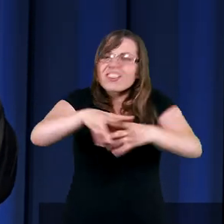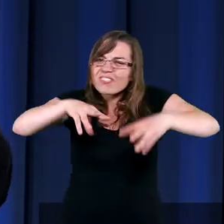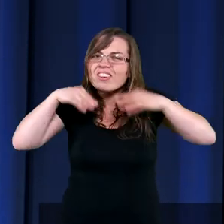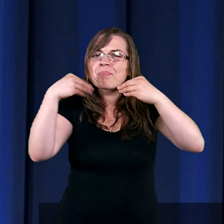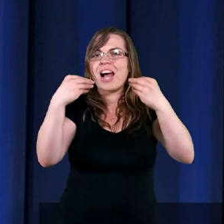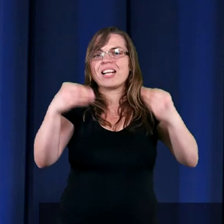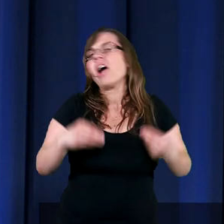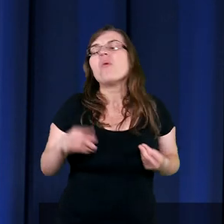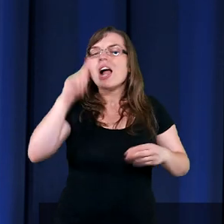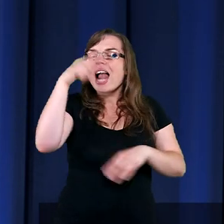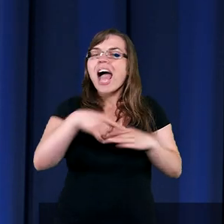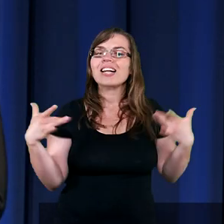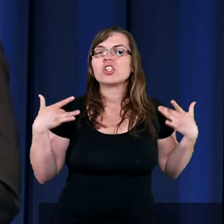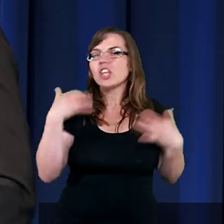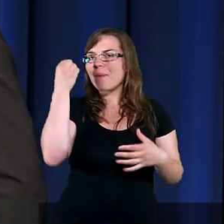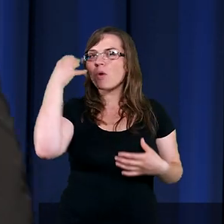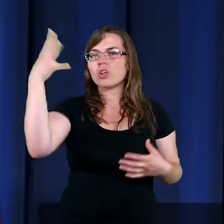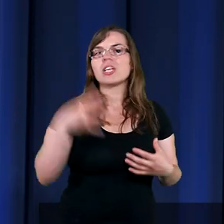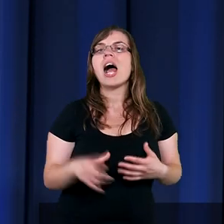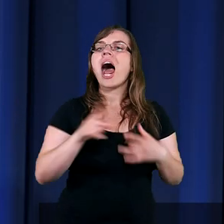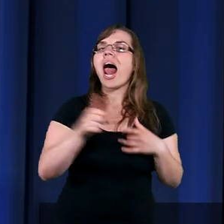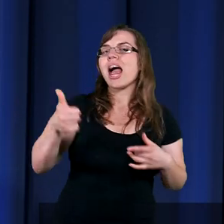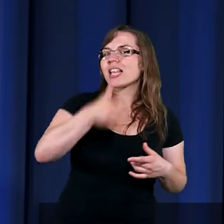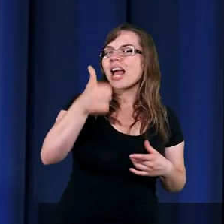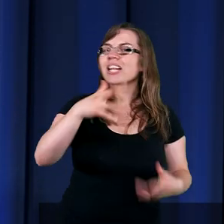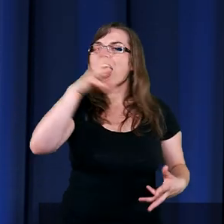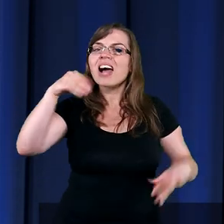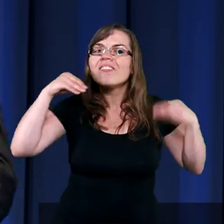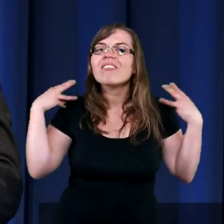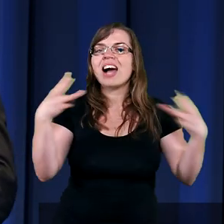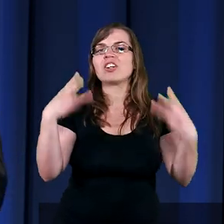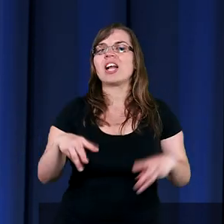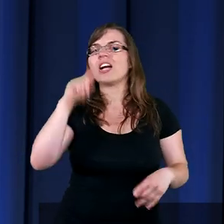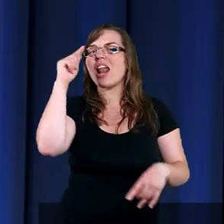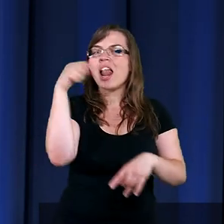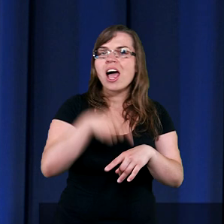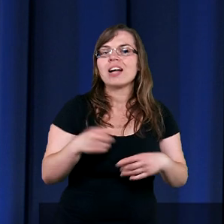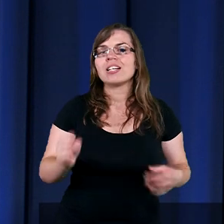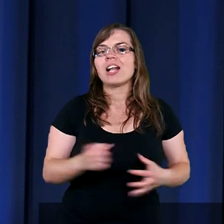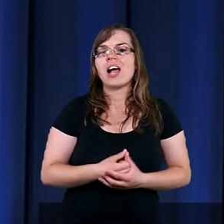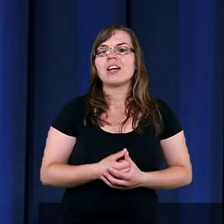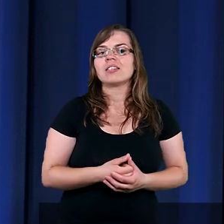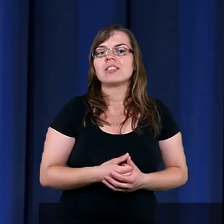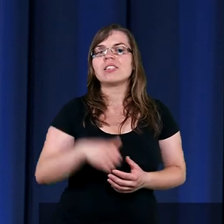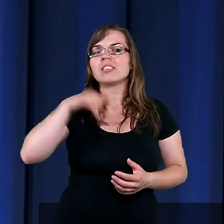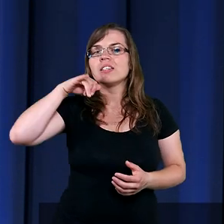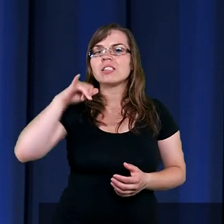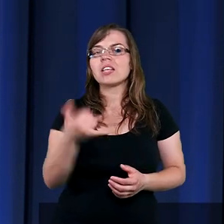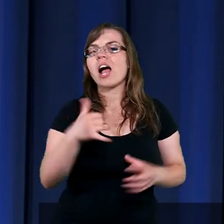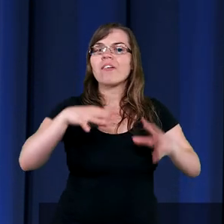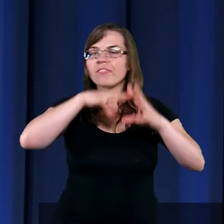lekcje życia Mojżesza. Ale jedna najważniejsza lekcja. Jak